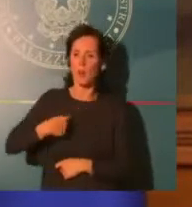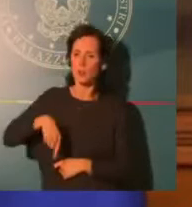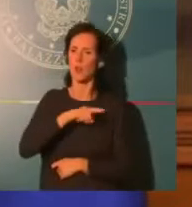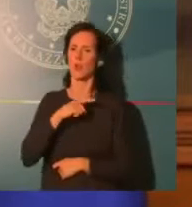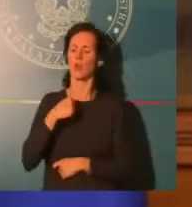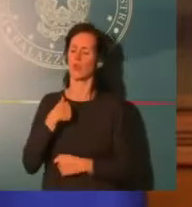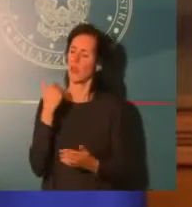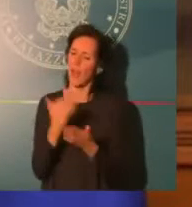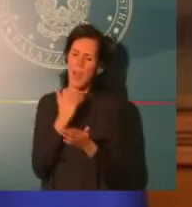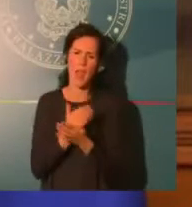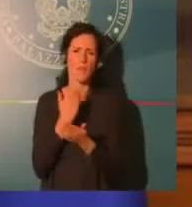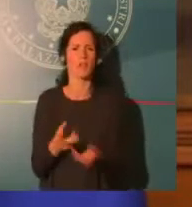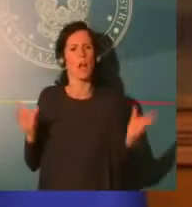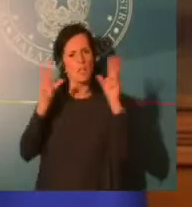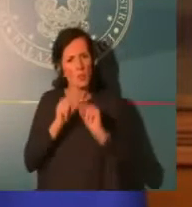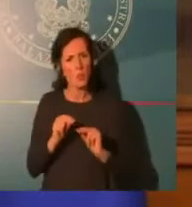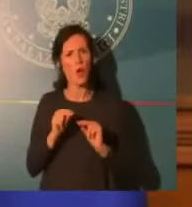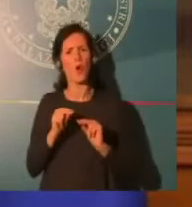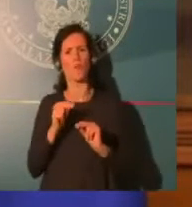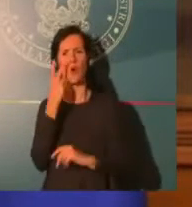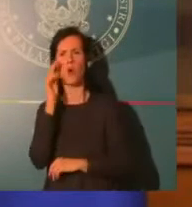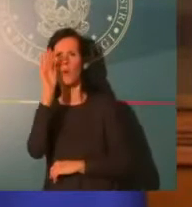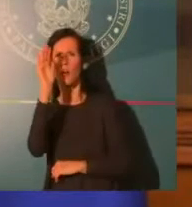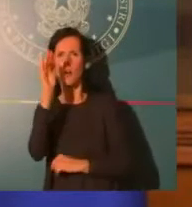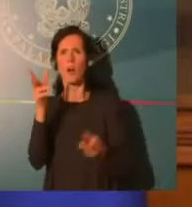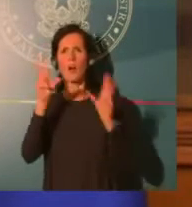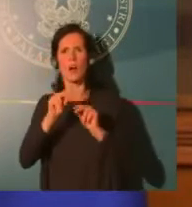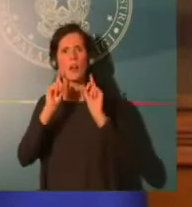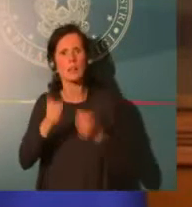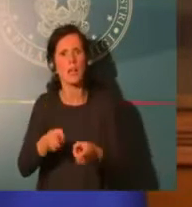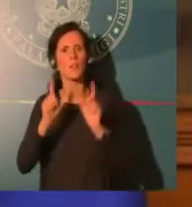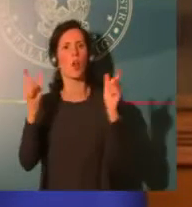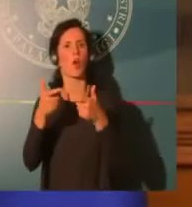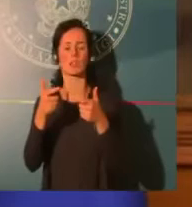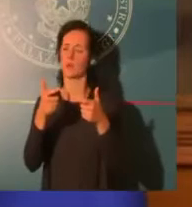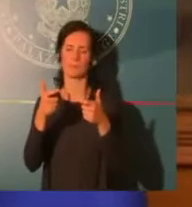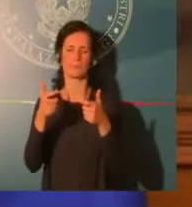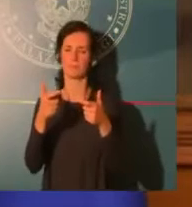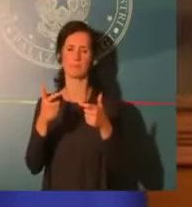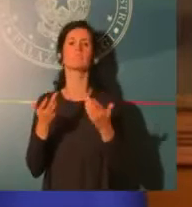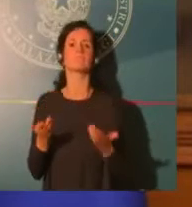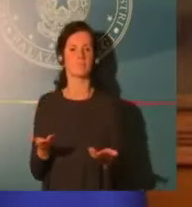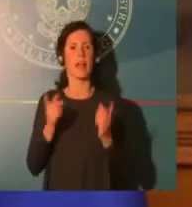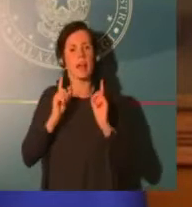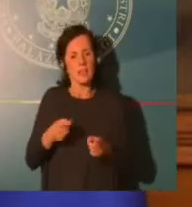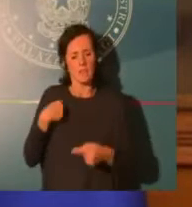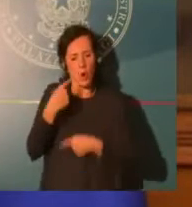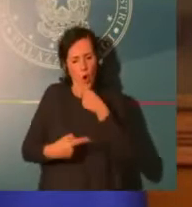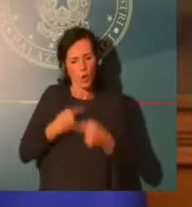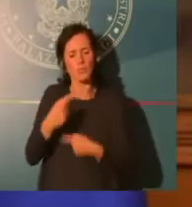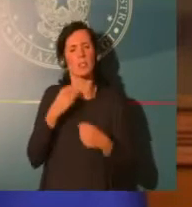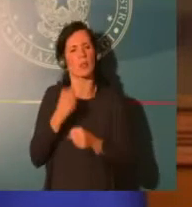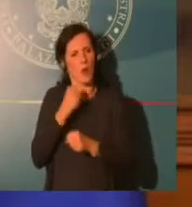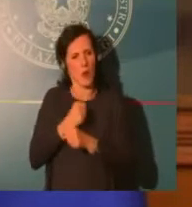come abbiamo fatto, senza ulteriore indugio delle scelte che ovviamente suonano dolorose, perché non c'è una scelta, una